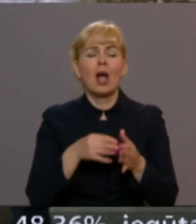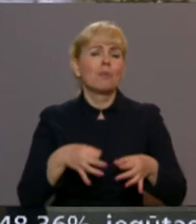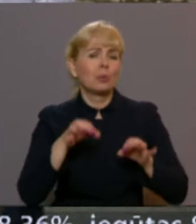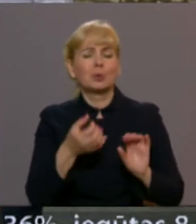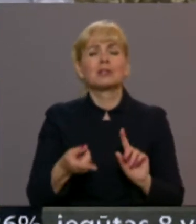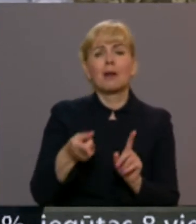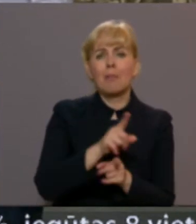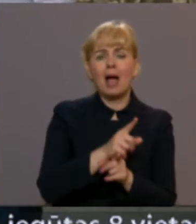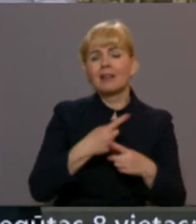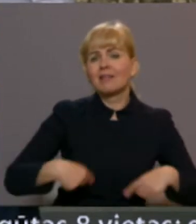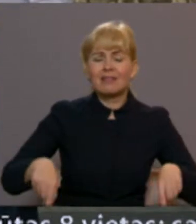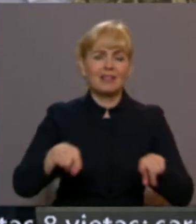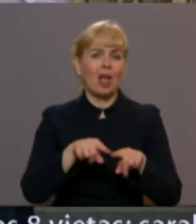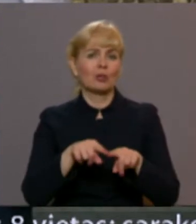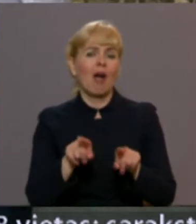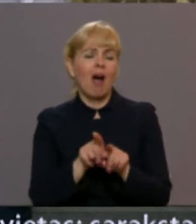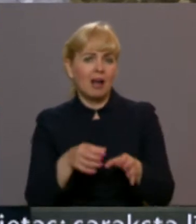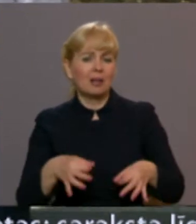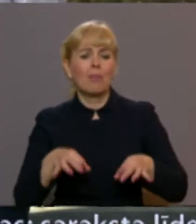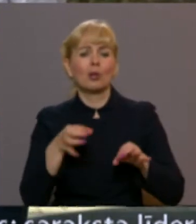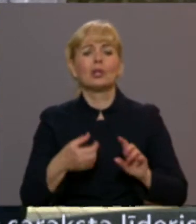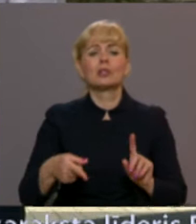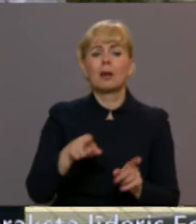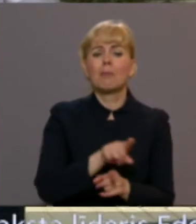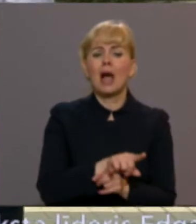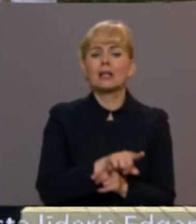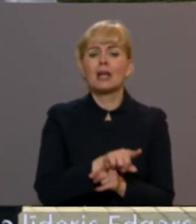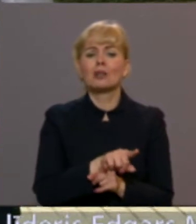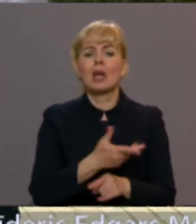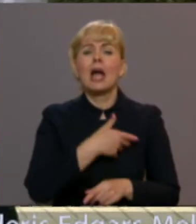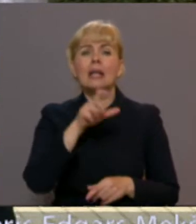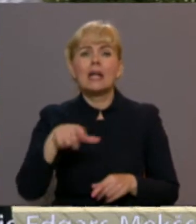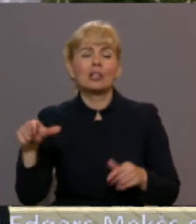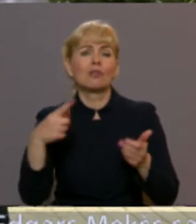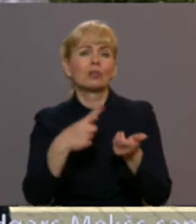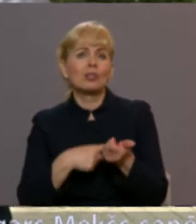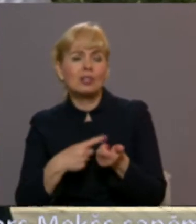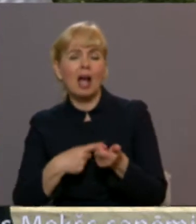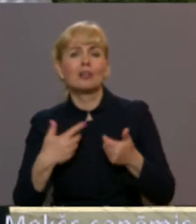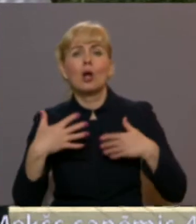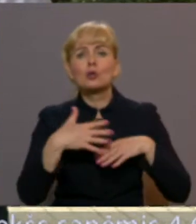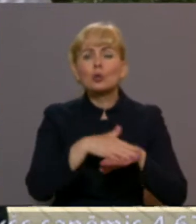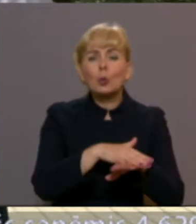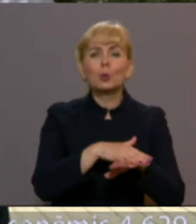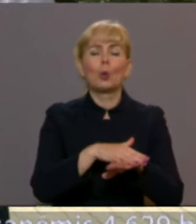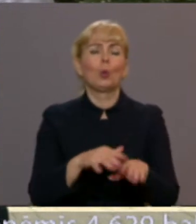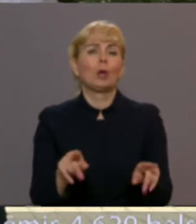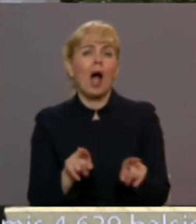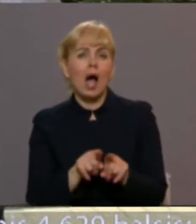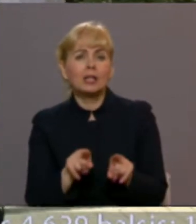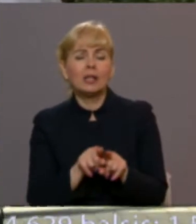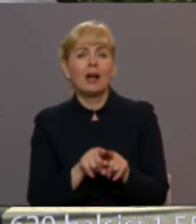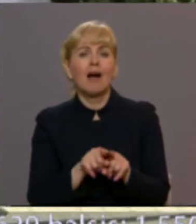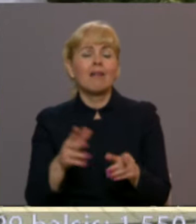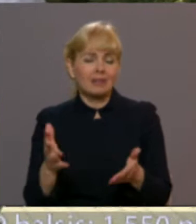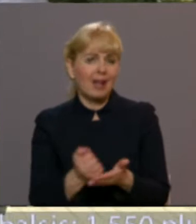mainījās teritorija, būtiski mainījās iedzīvotājs skaits, struktūra. Un mēs ar